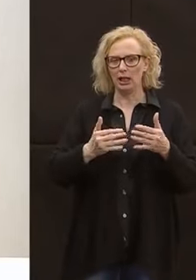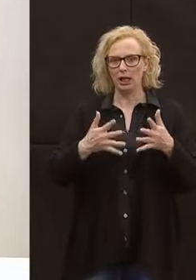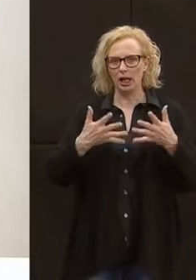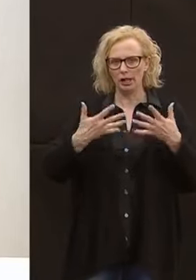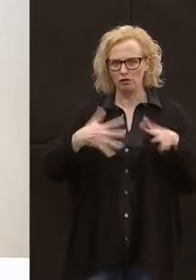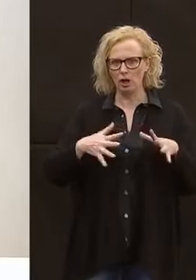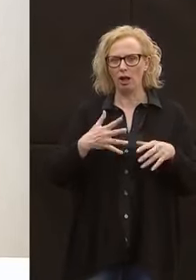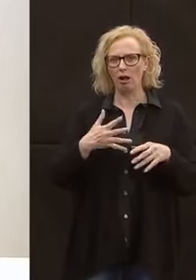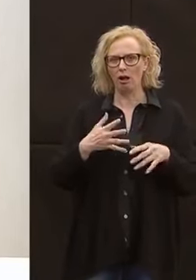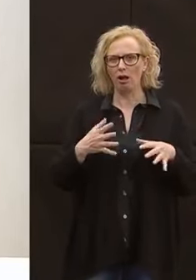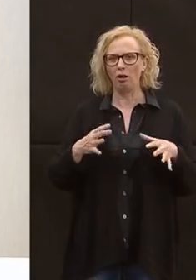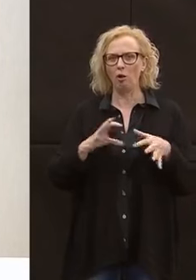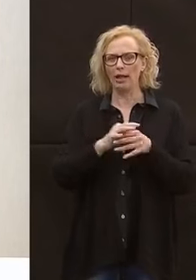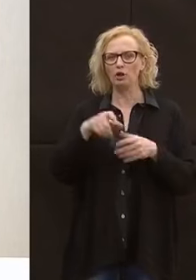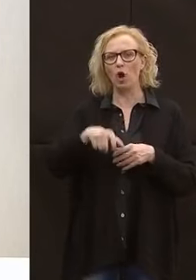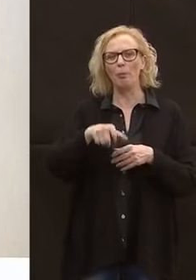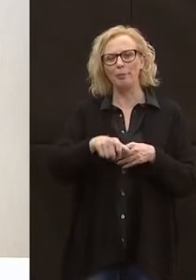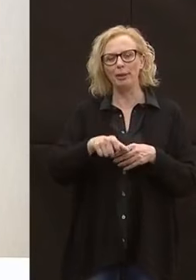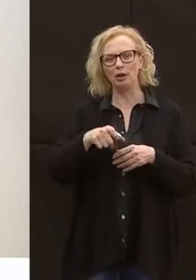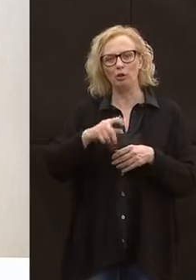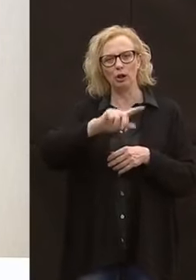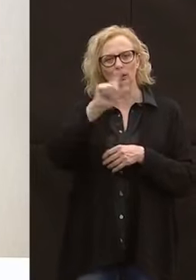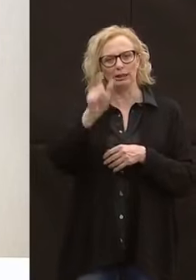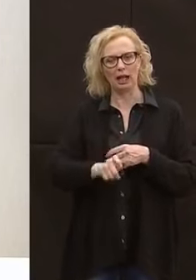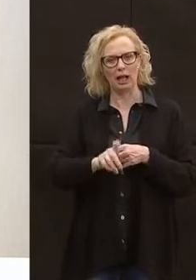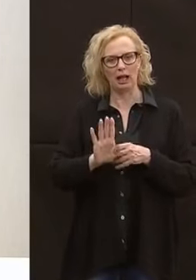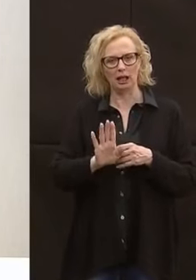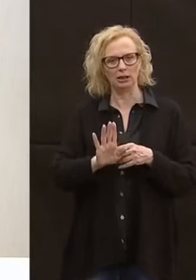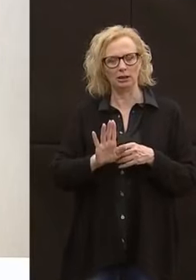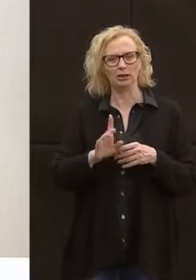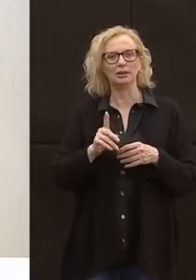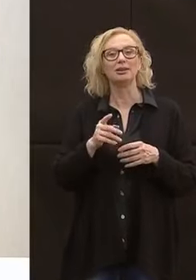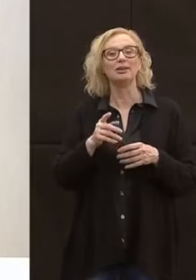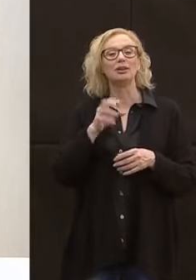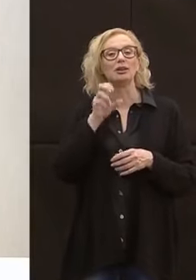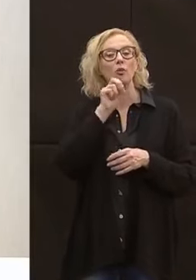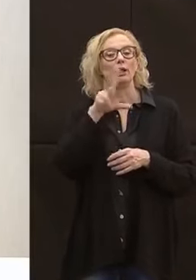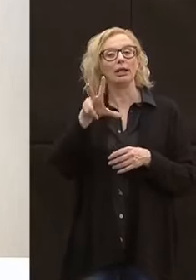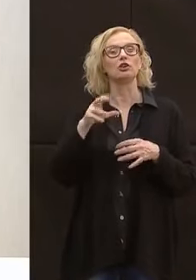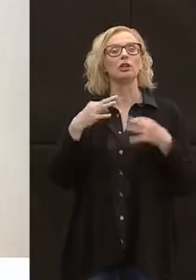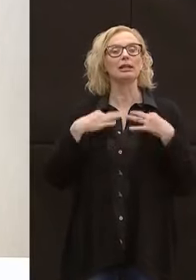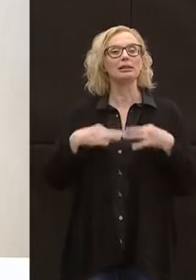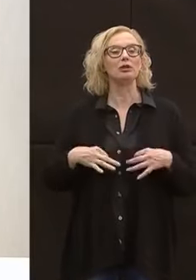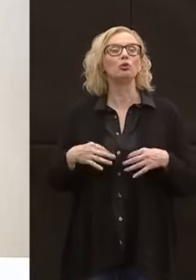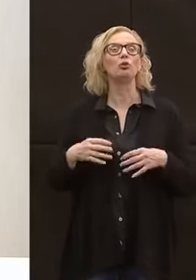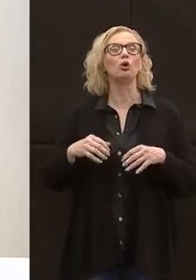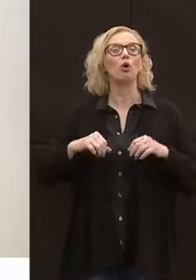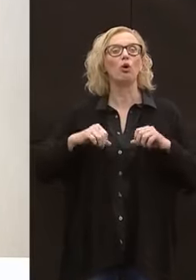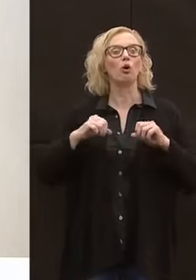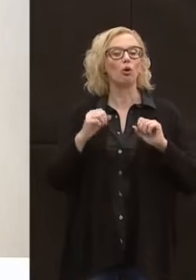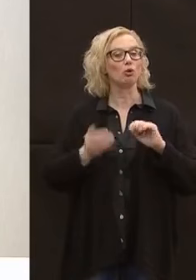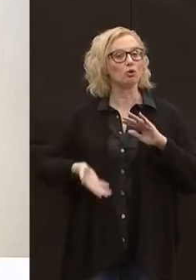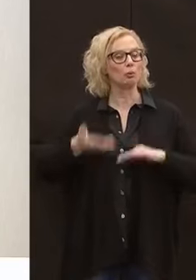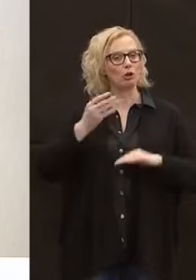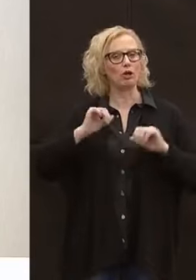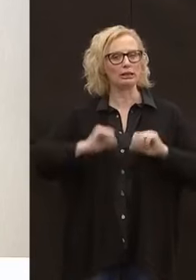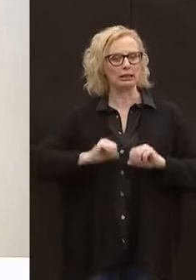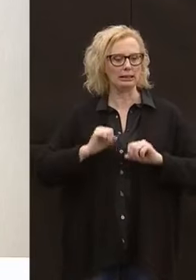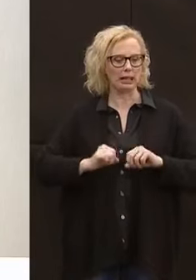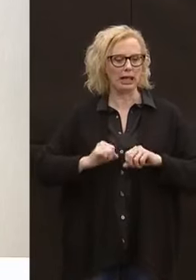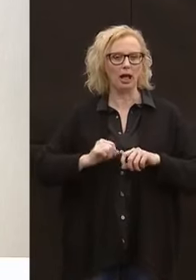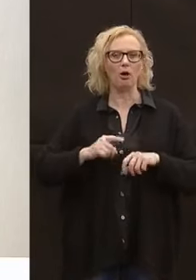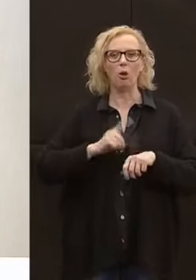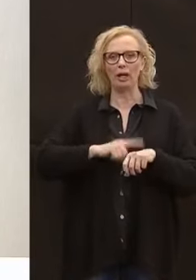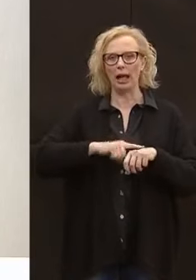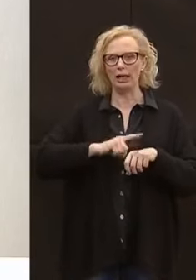degli obblighi diciamo di tipo nazionale di comunicazione all'Istituto Superiore della Sanità entro una certa ora del giorno dei dati dei